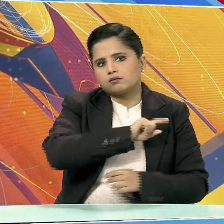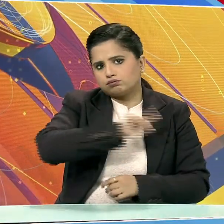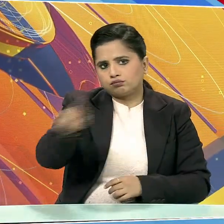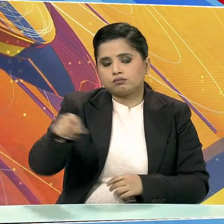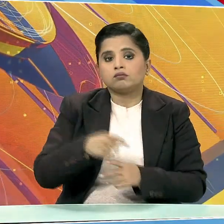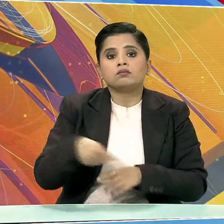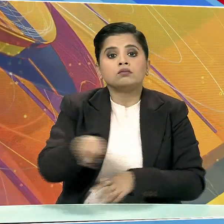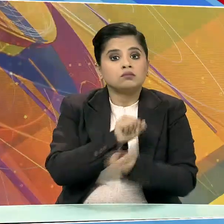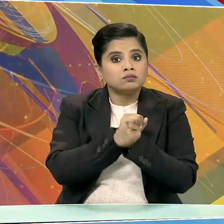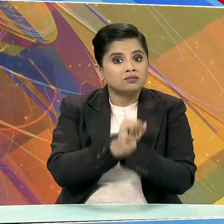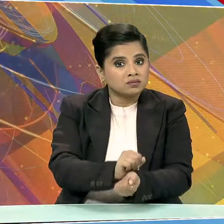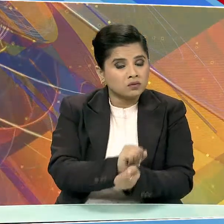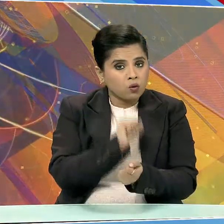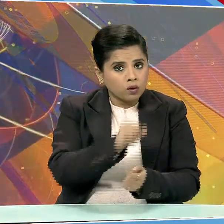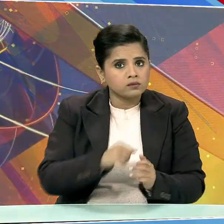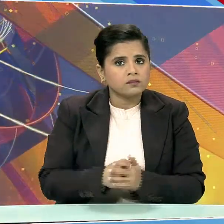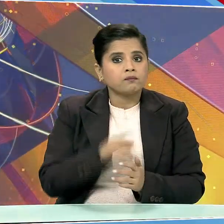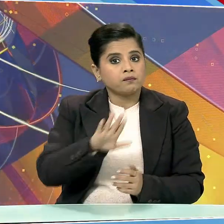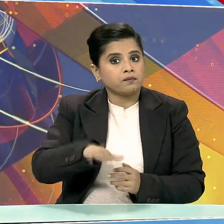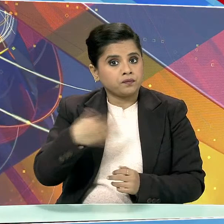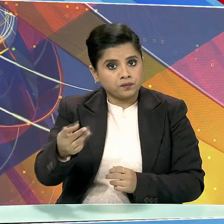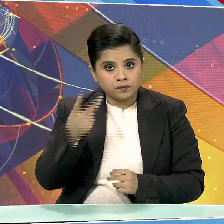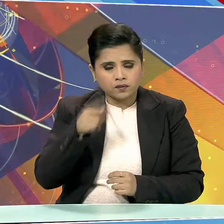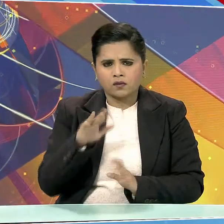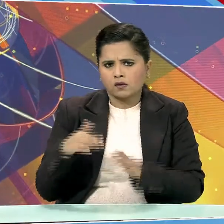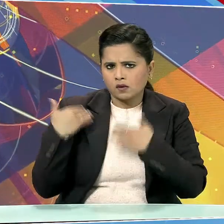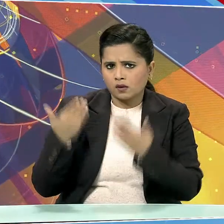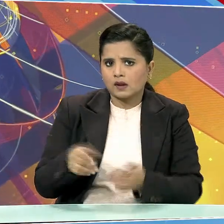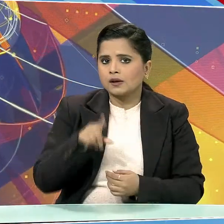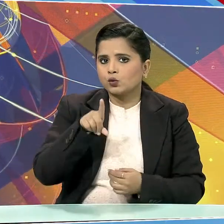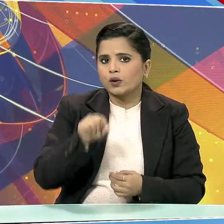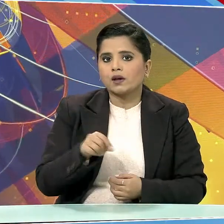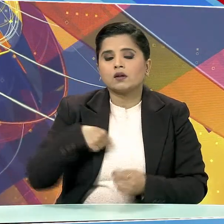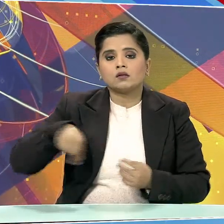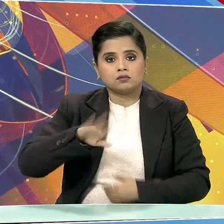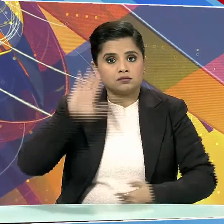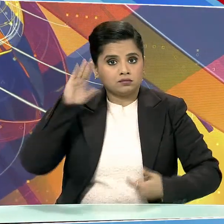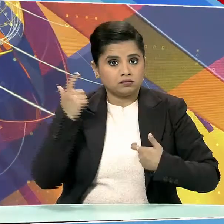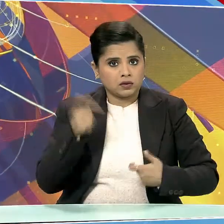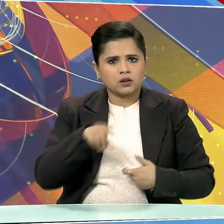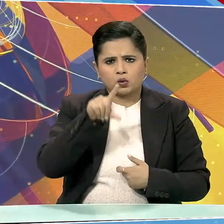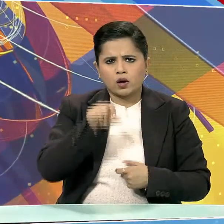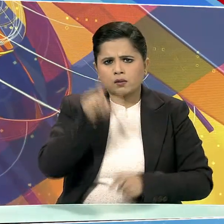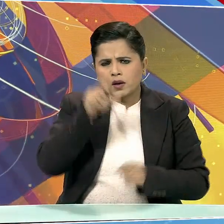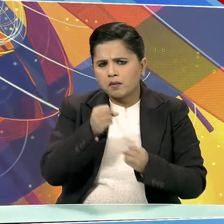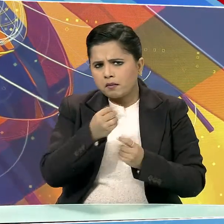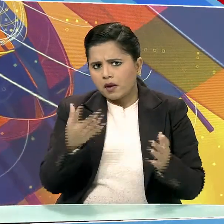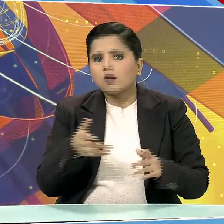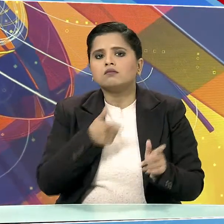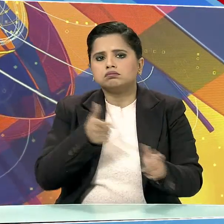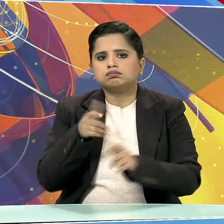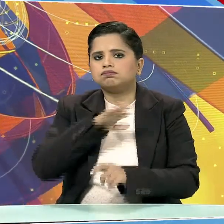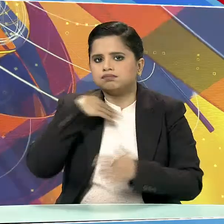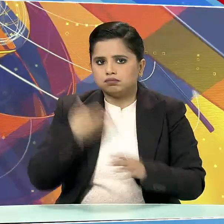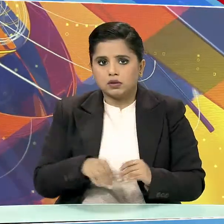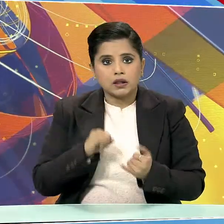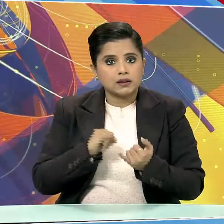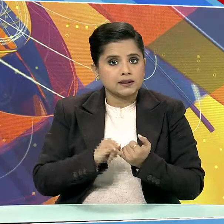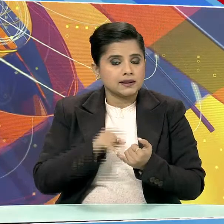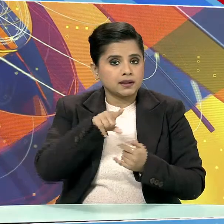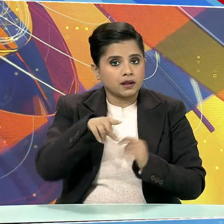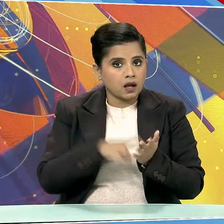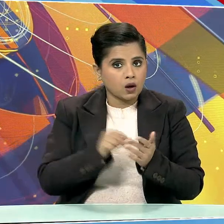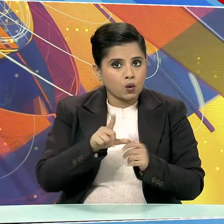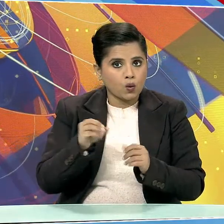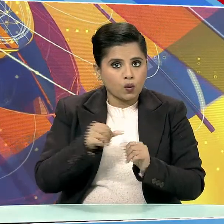गिरफतारी के दौरान और उसके बाद से अब तक 10 सैनिक और 19 संदिक मारे गये हैं। सिनाओवा काटिल